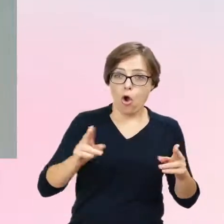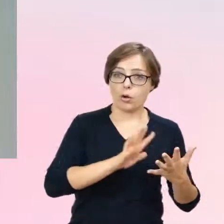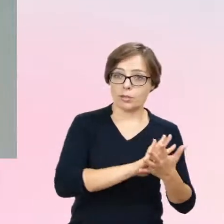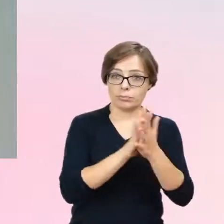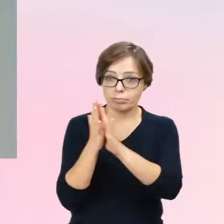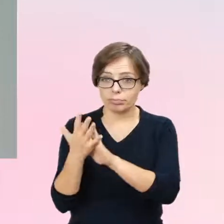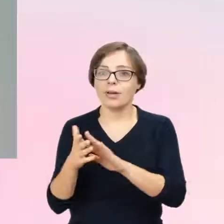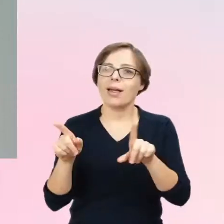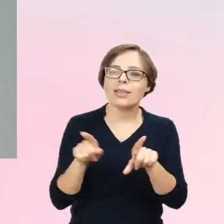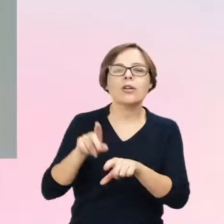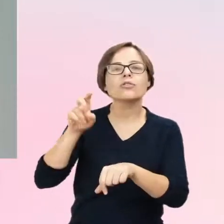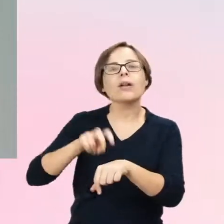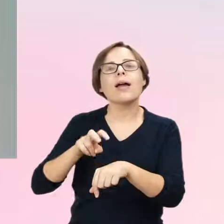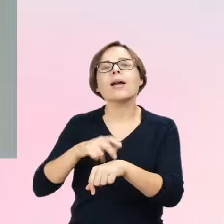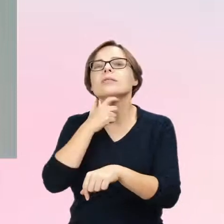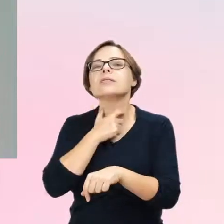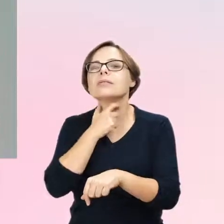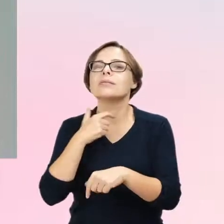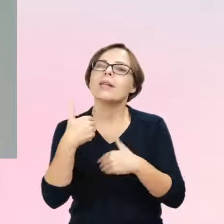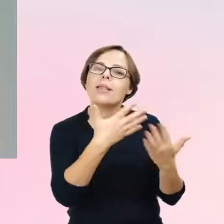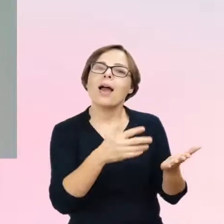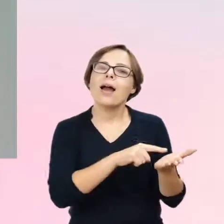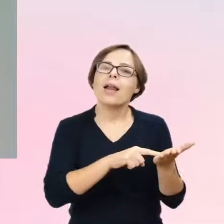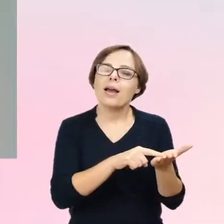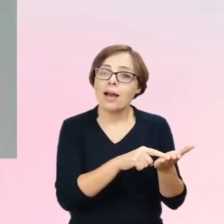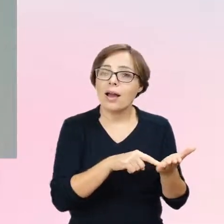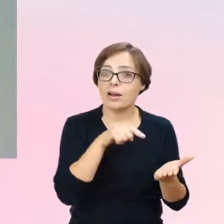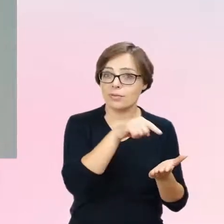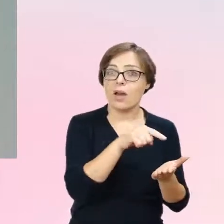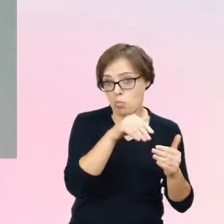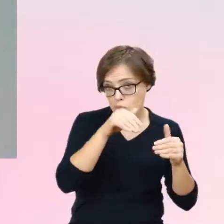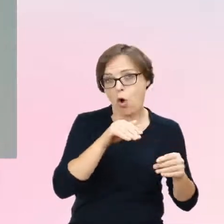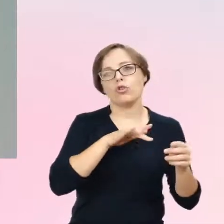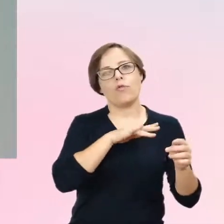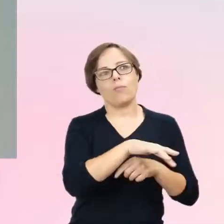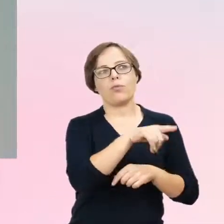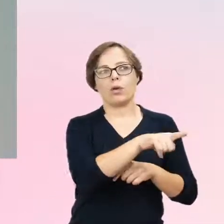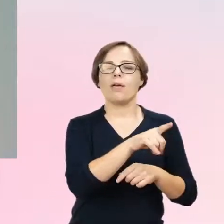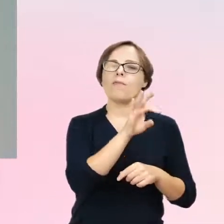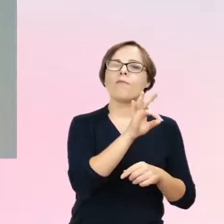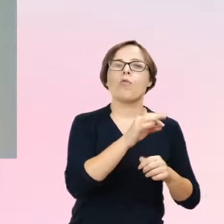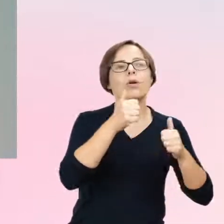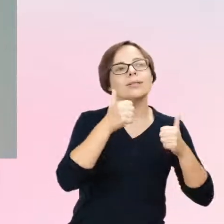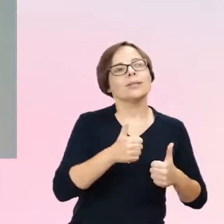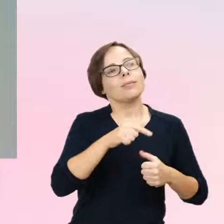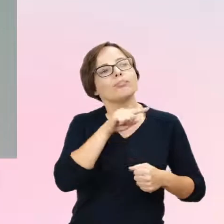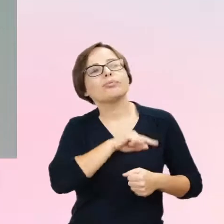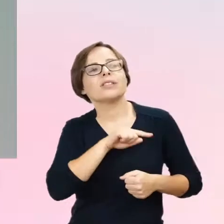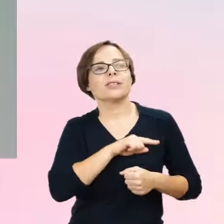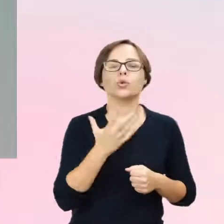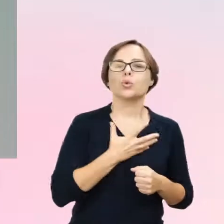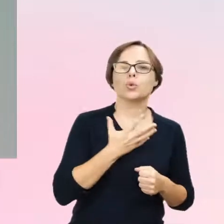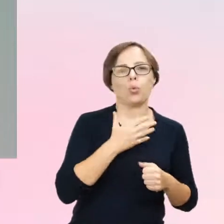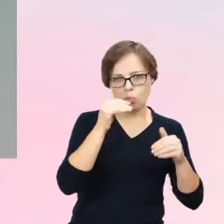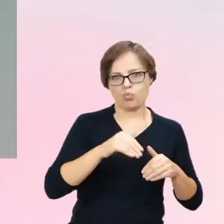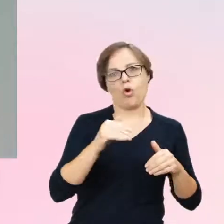endokrynologicznego, to nie znaczy, że to będzie okres w pełni stabilności, jeśli chodzi o stan psychiczny. I żeby wiedzieć o